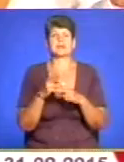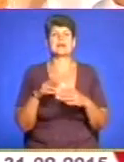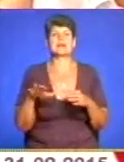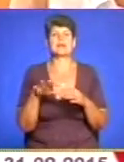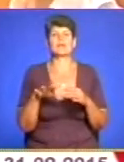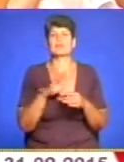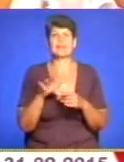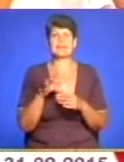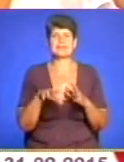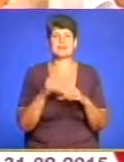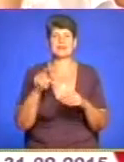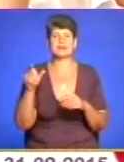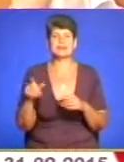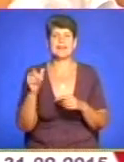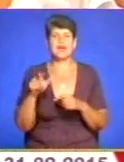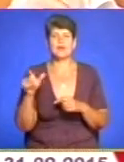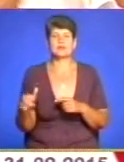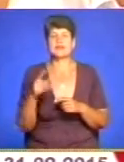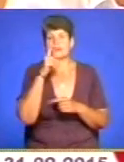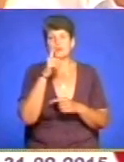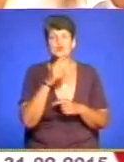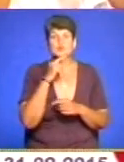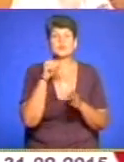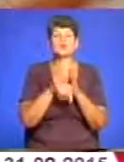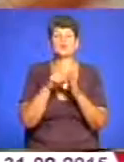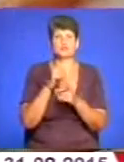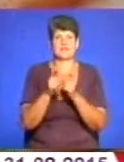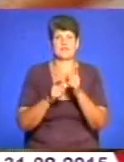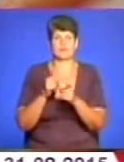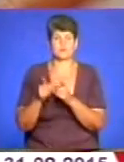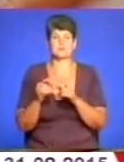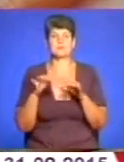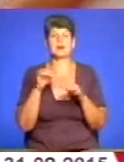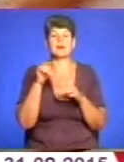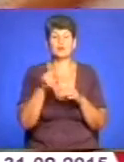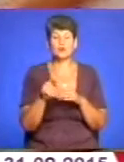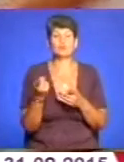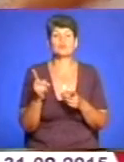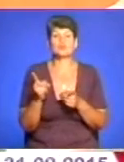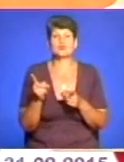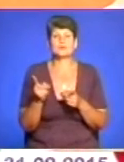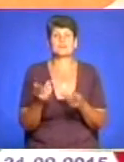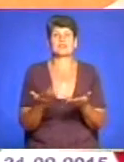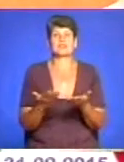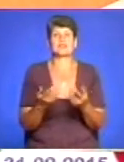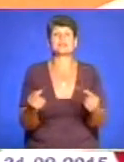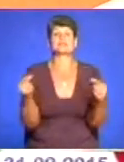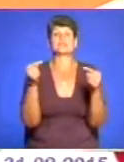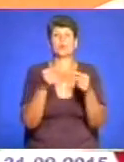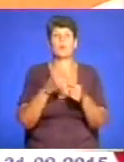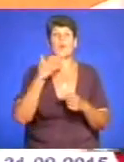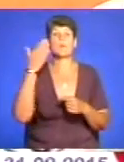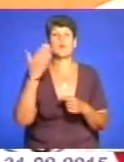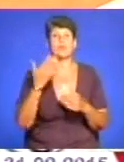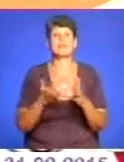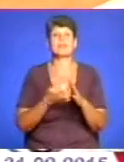депутати, а люди, які не розуміють суті цієї реформи. Справа в тому, що якраз отакої яскравої, чіткої промови і